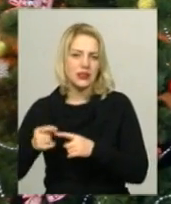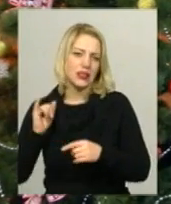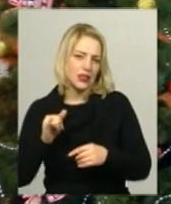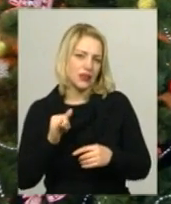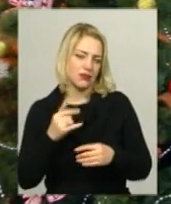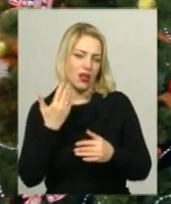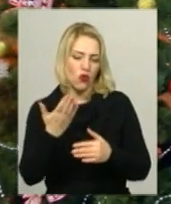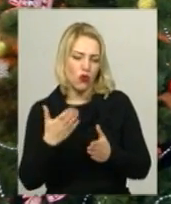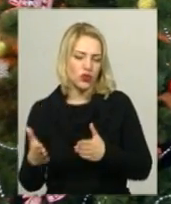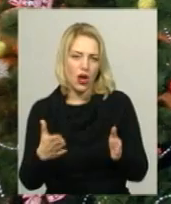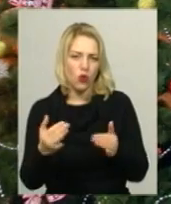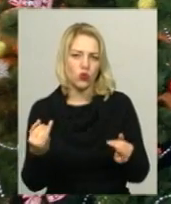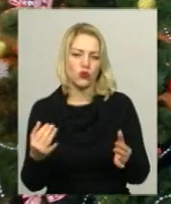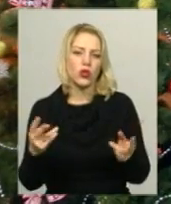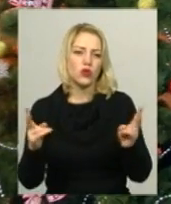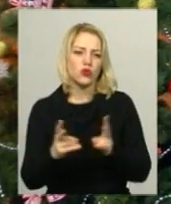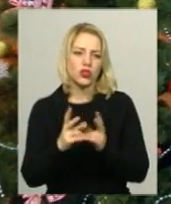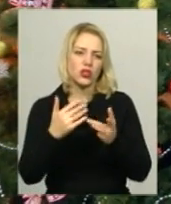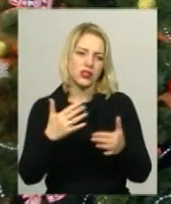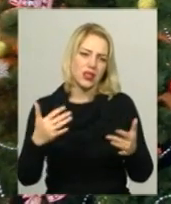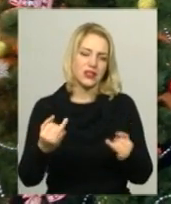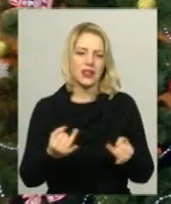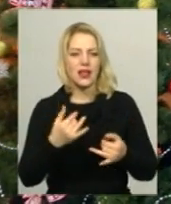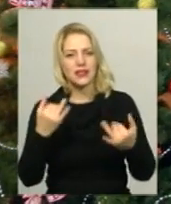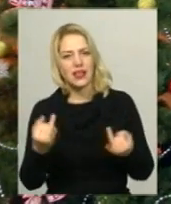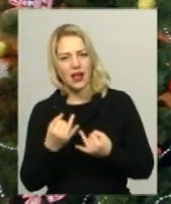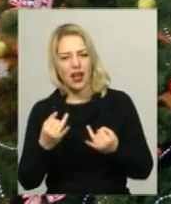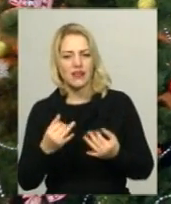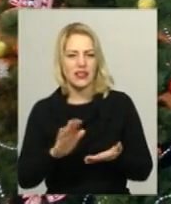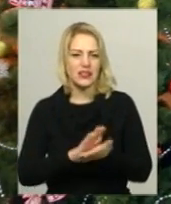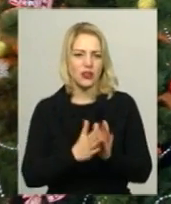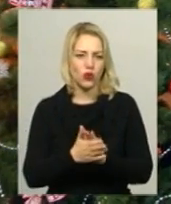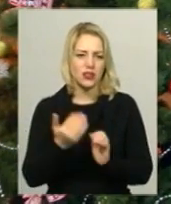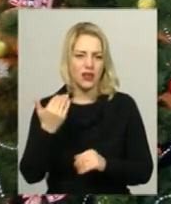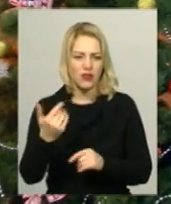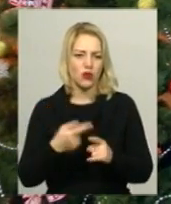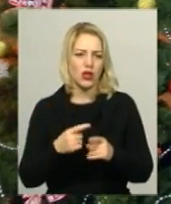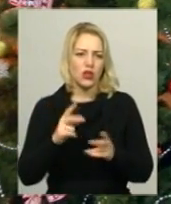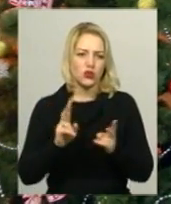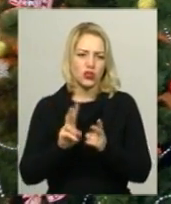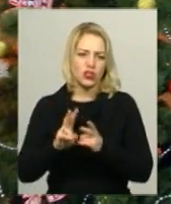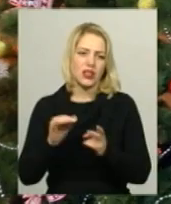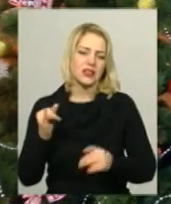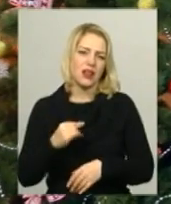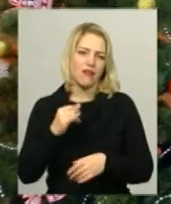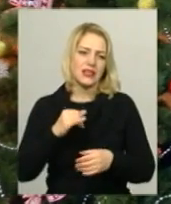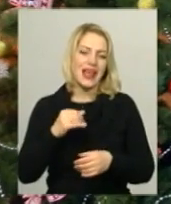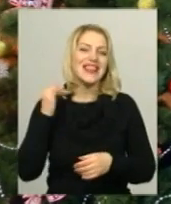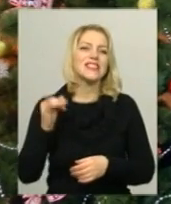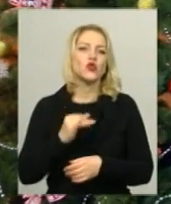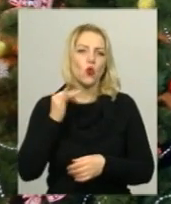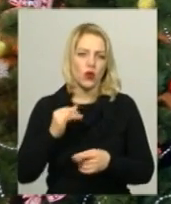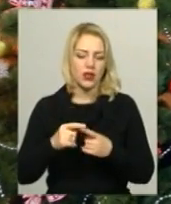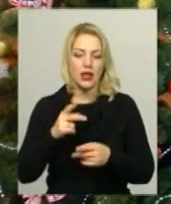ситуації. І в нього народжуються пісні, мелодії, тексти і самі різні цікаві історії. Тобто,